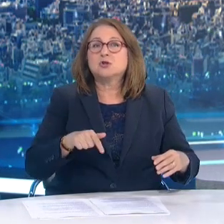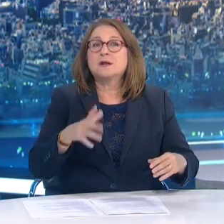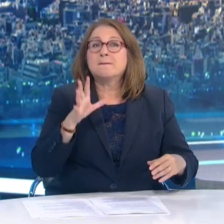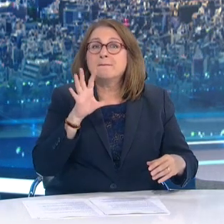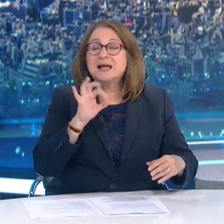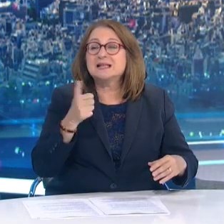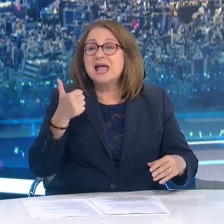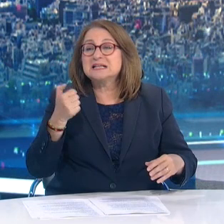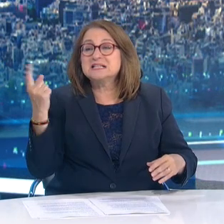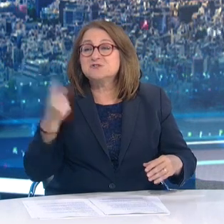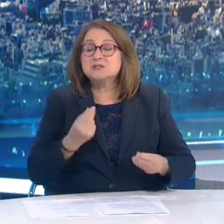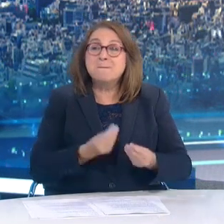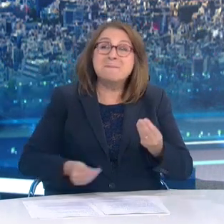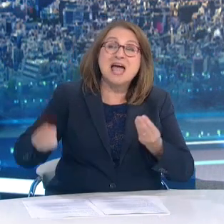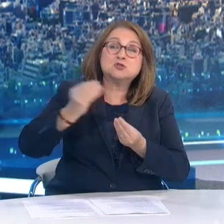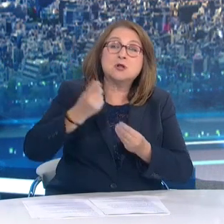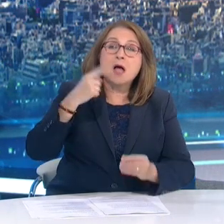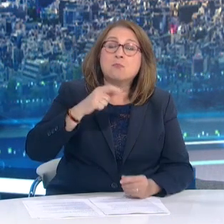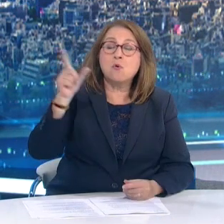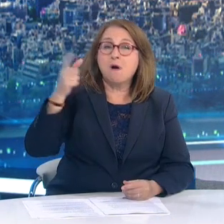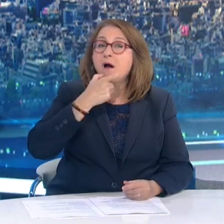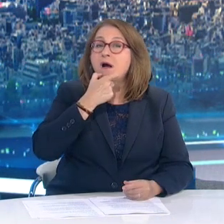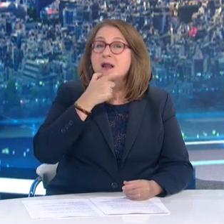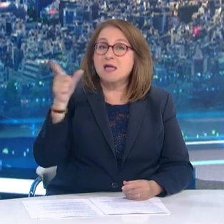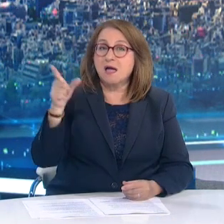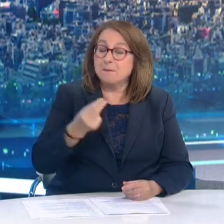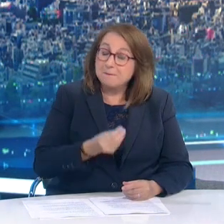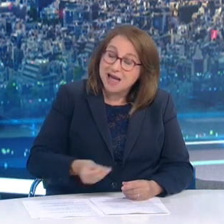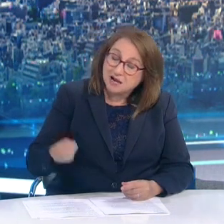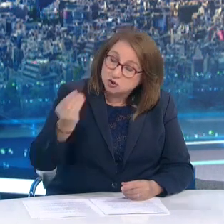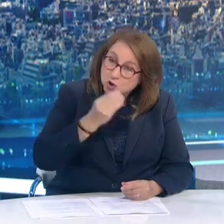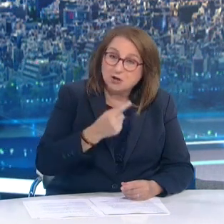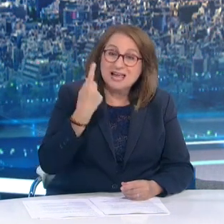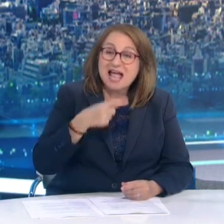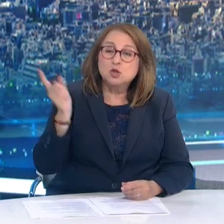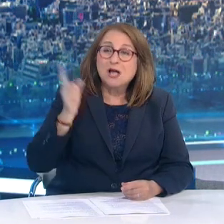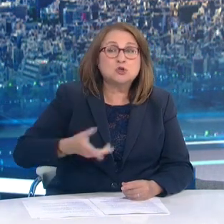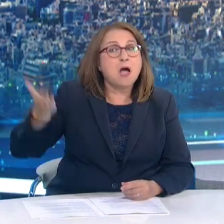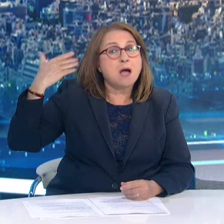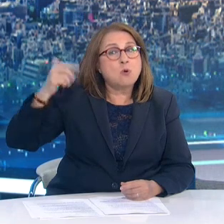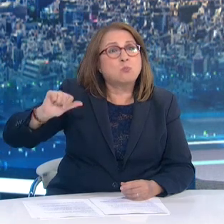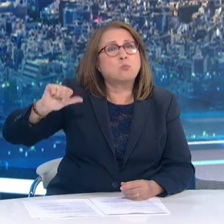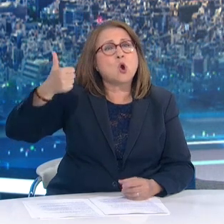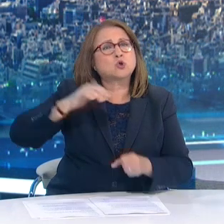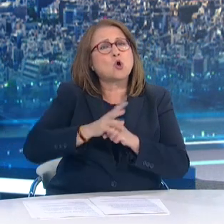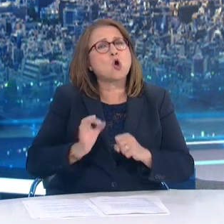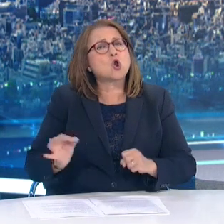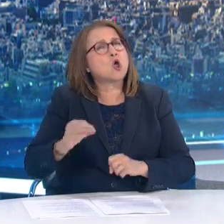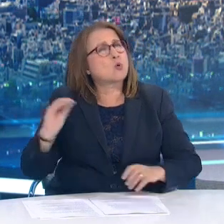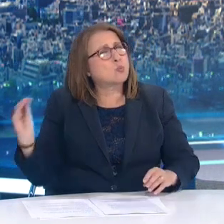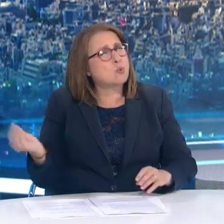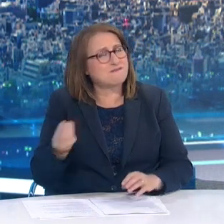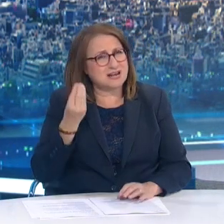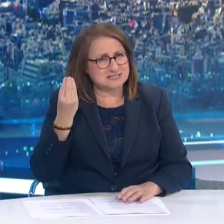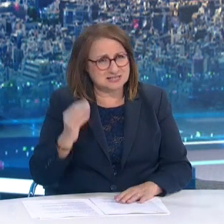% πιο μεταδοτική από τη Βρετανική μετάλλαξη του τρίτου κύματος Και επίσης θα θέλαμε να ξεκαθαρίσουμε ότι οριζόντια περιοριστικά